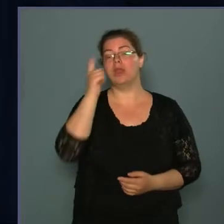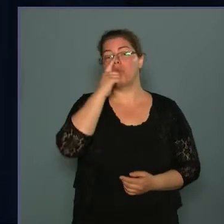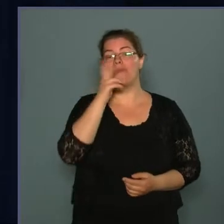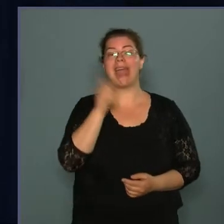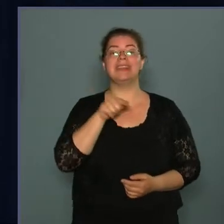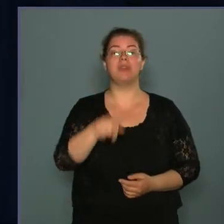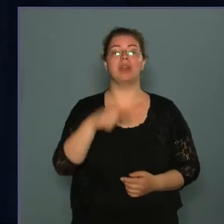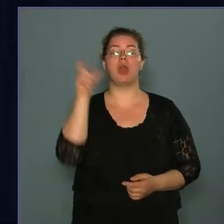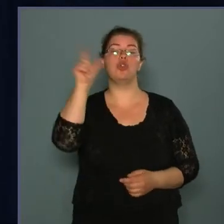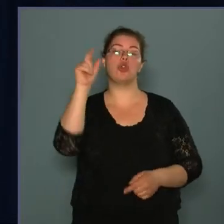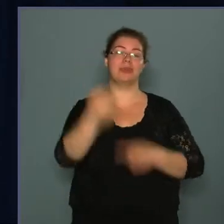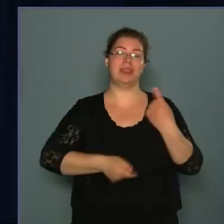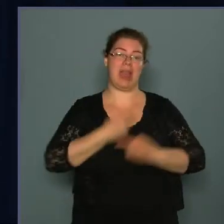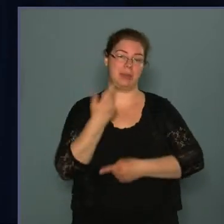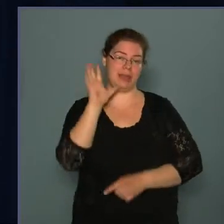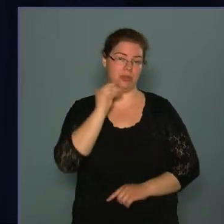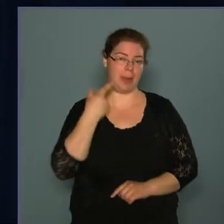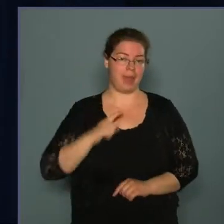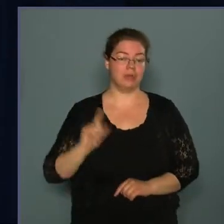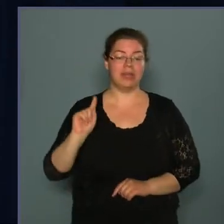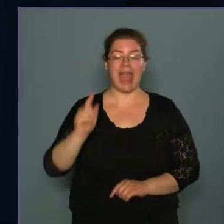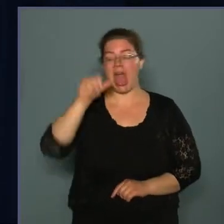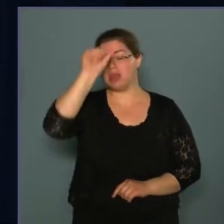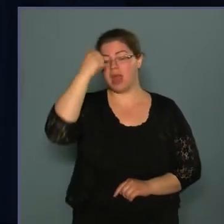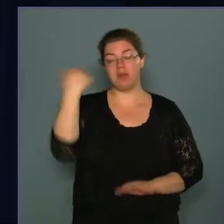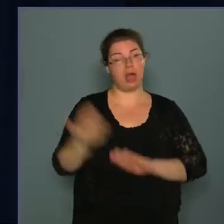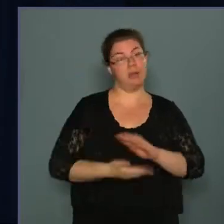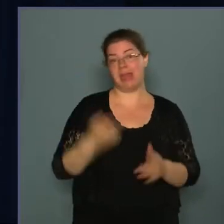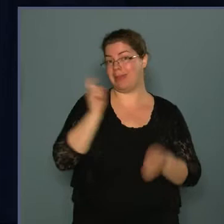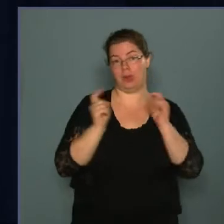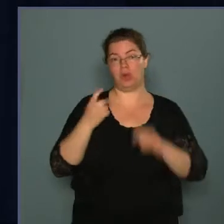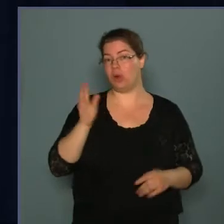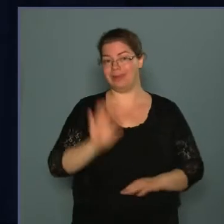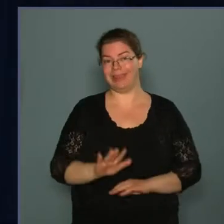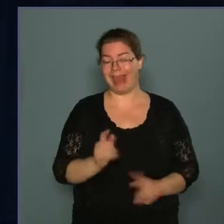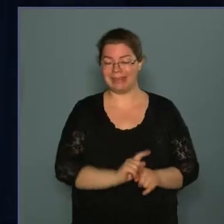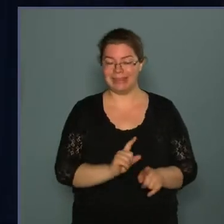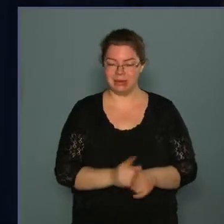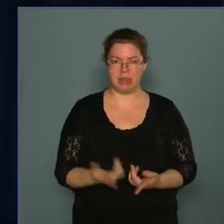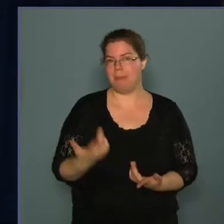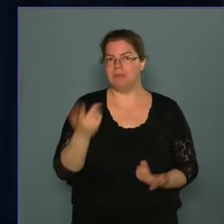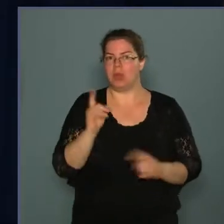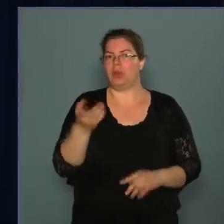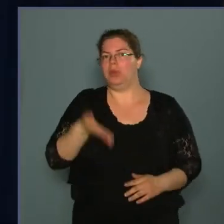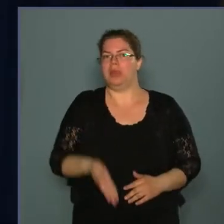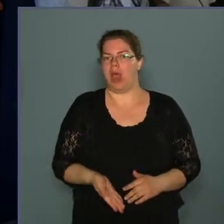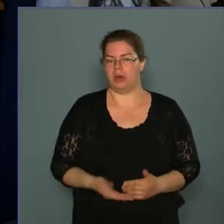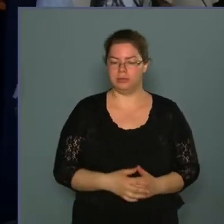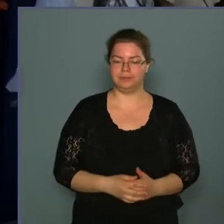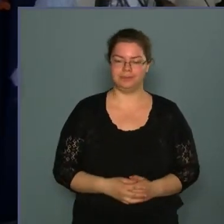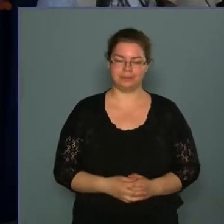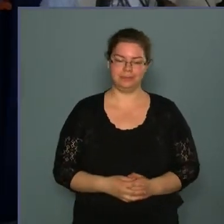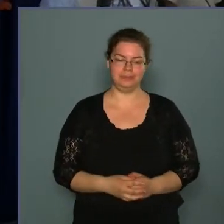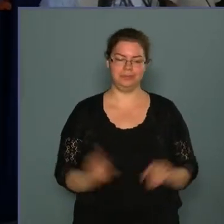ez például örményszervazási ember volt, de a neve alapján nem gondolnánk rá, tehát nem is gyanakodnánk, nem keresni.